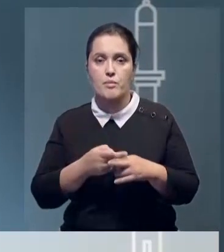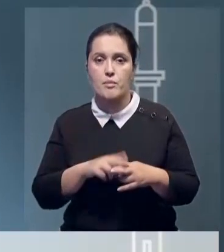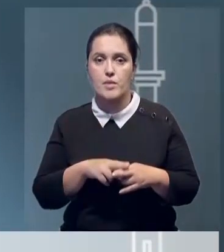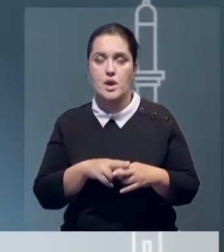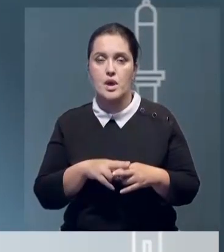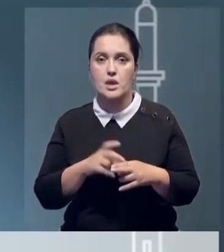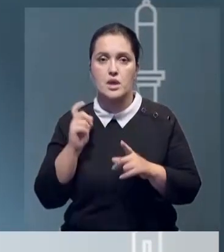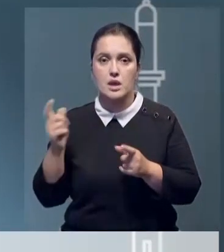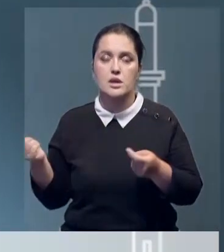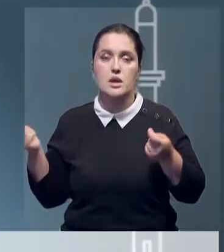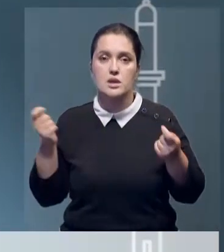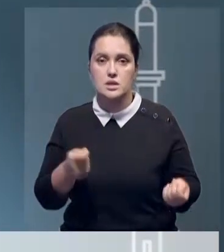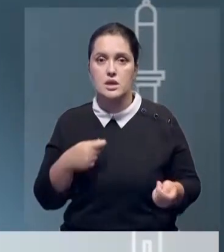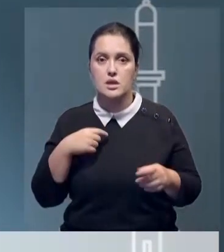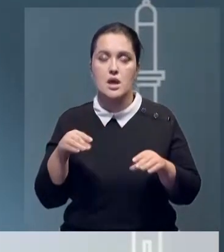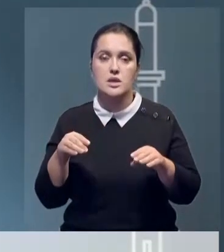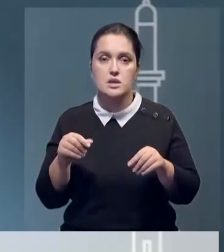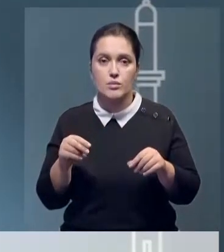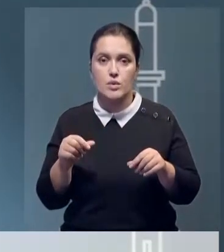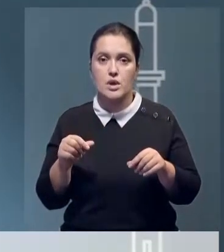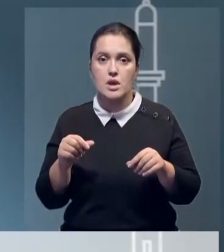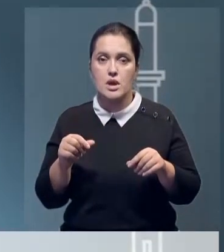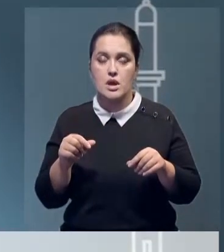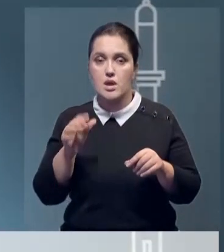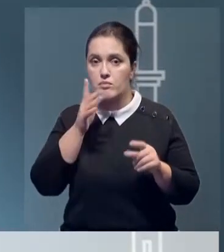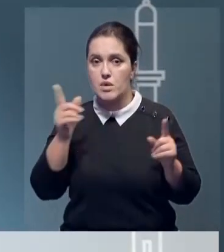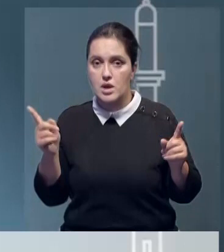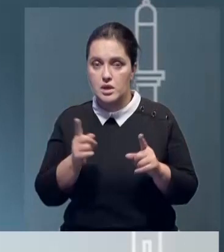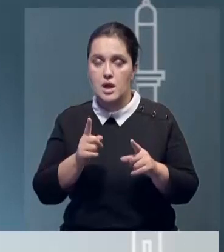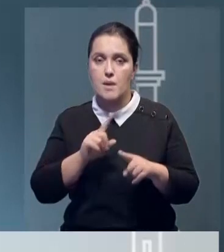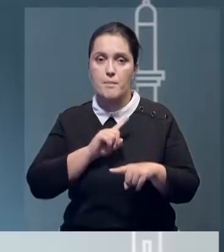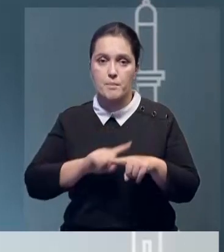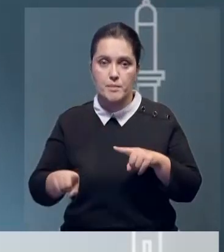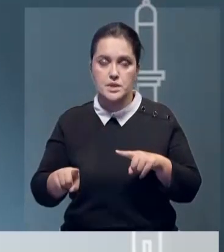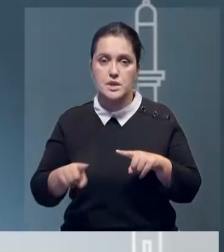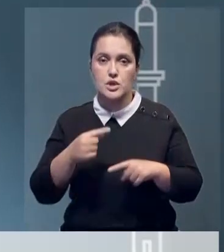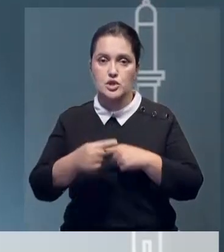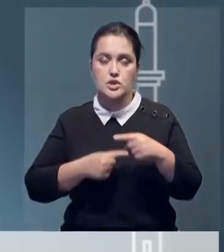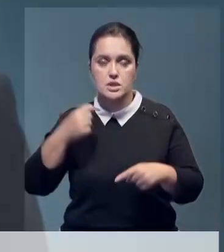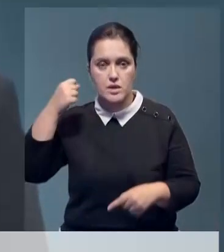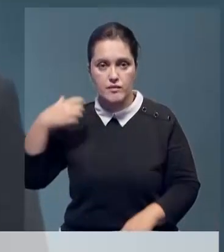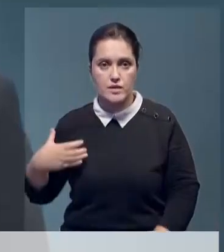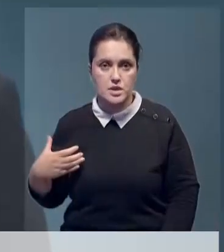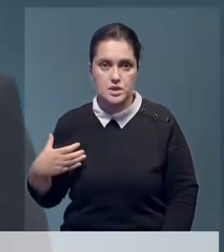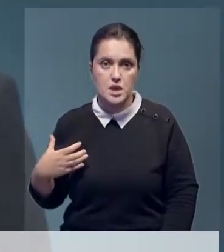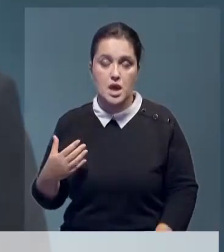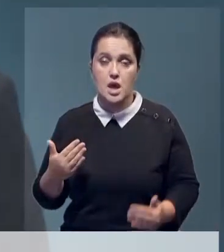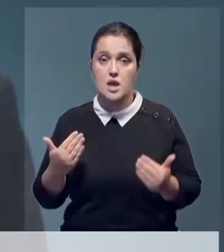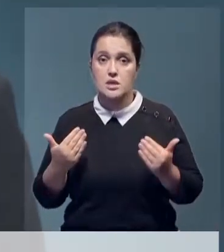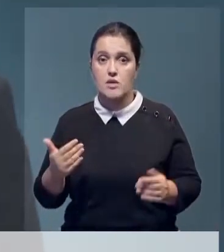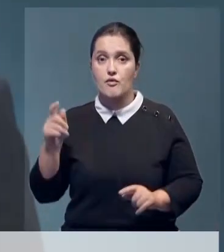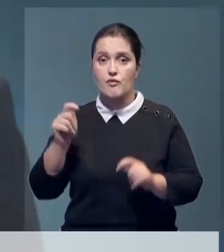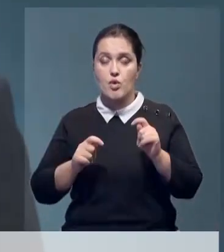на транзит для наших сыпучих грузов, поскольку кратчайшие маршруты, самые быстрые, проходят через Афганистан. Сегодняшний форум